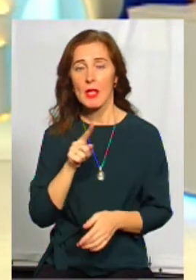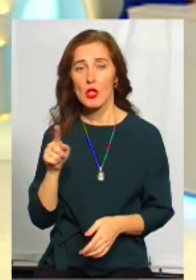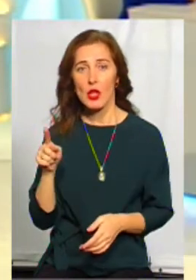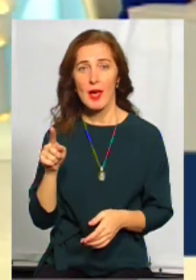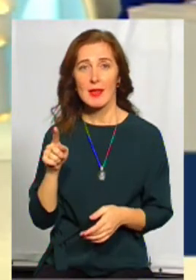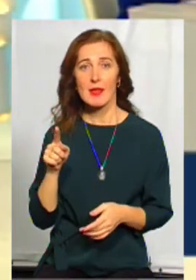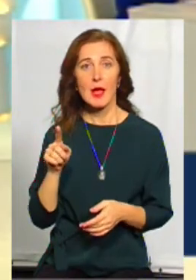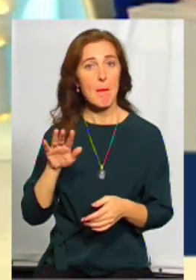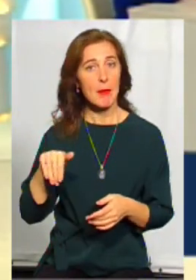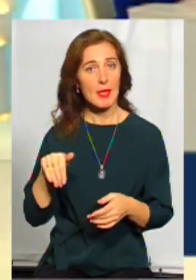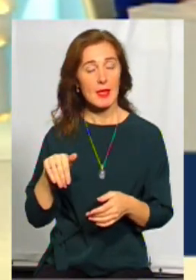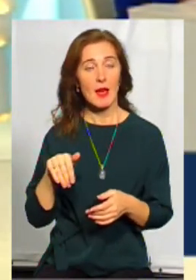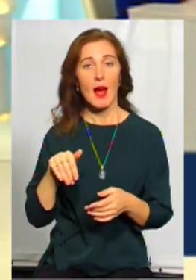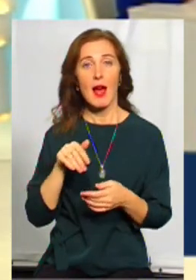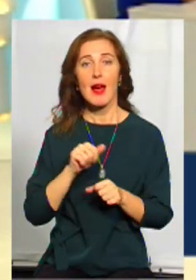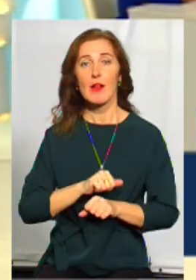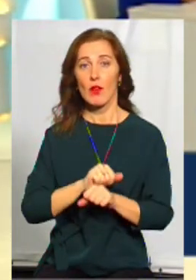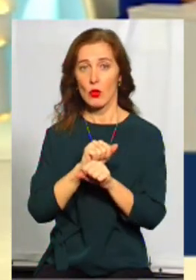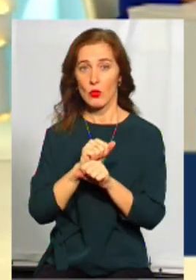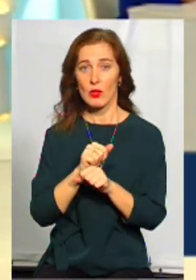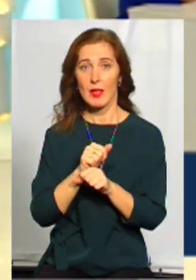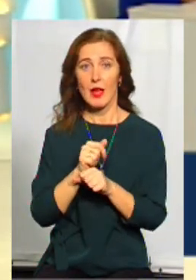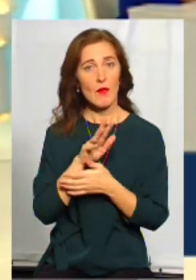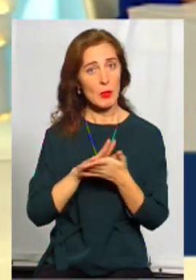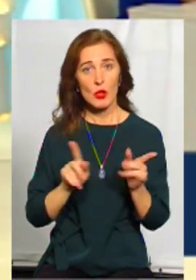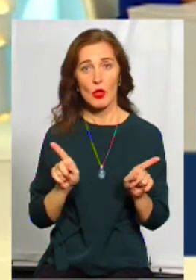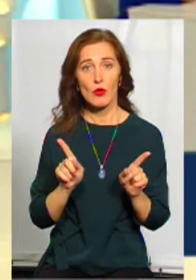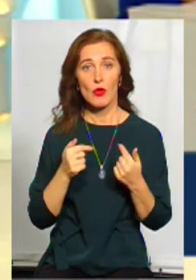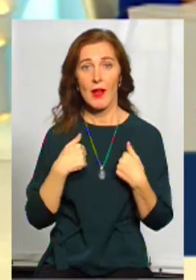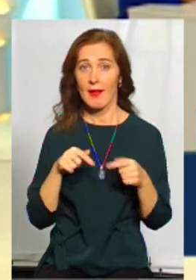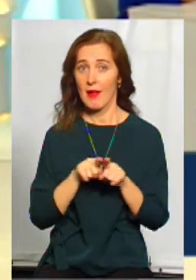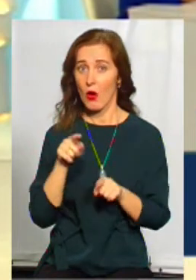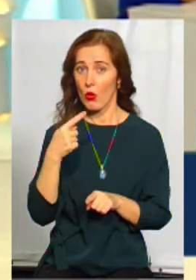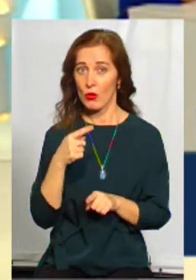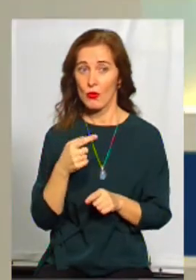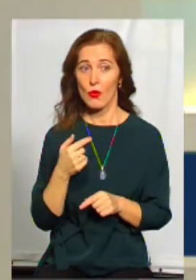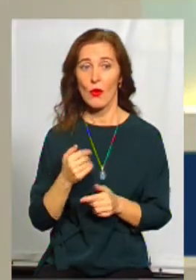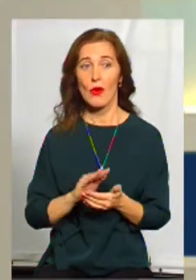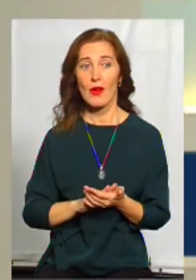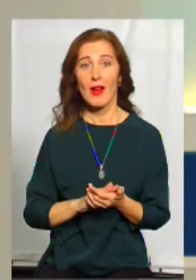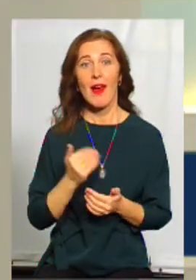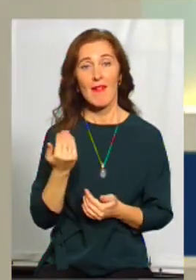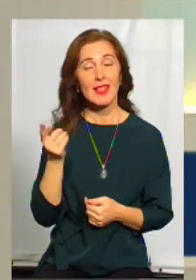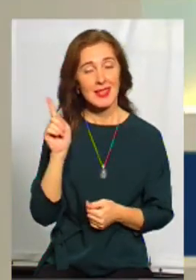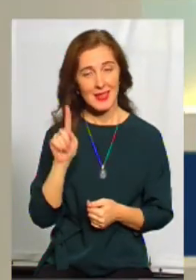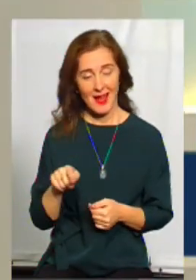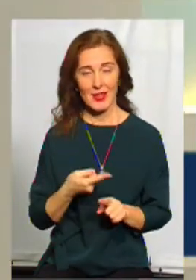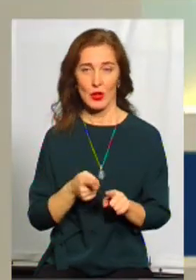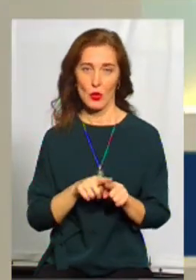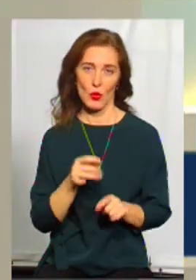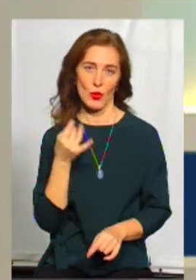Після революції гідності, я даруйте, що так кажу, але оті соціальні ліфти потягнули багато